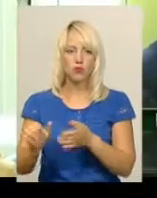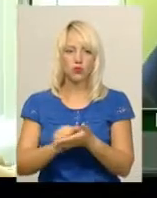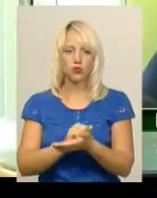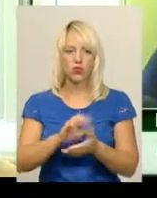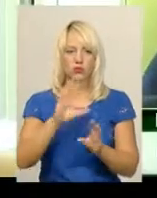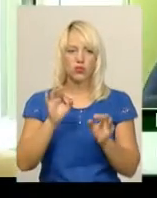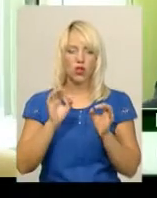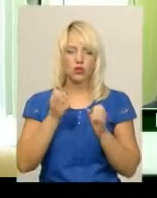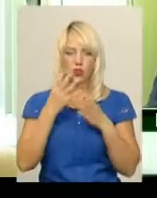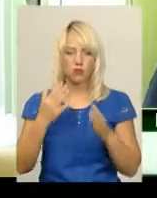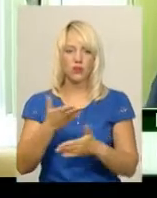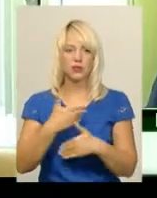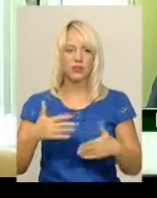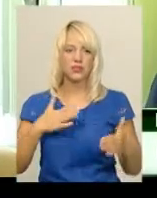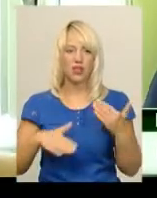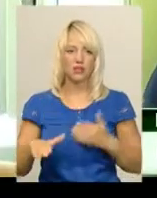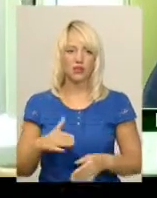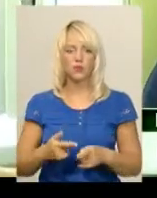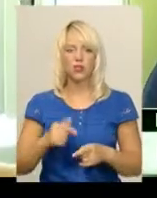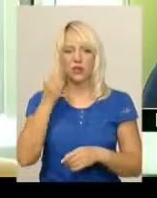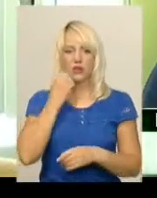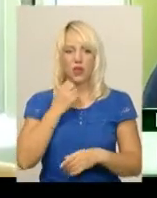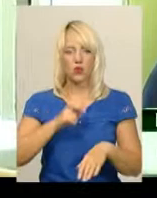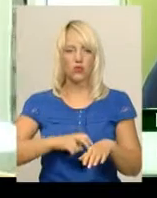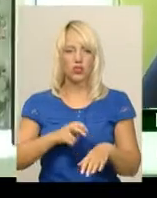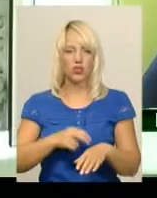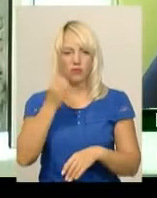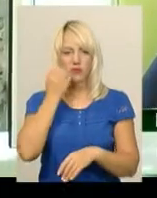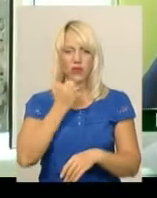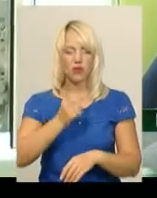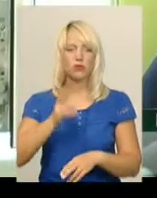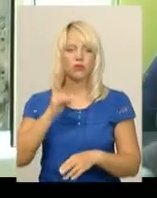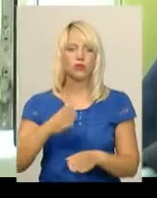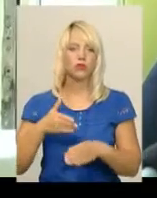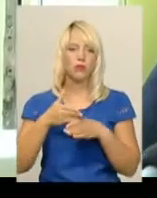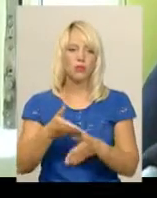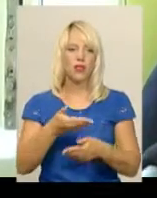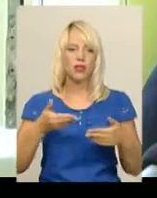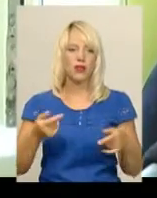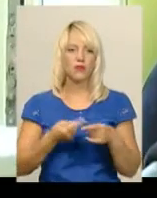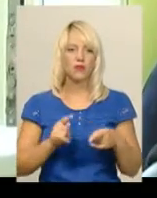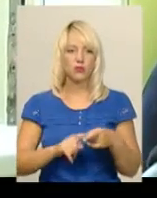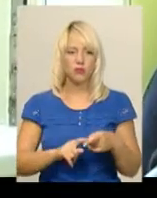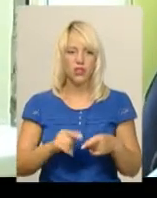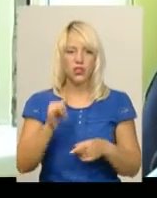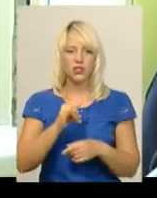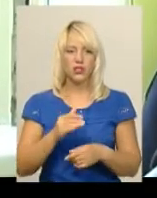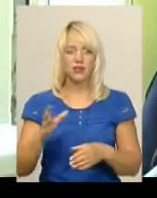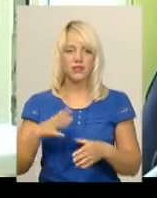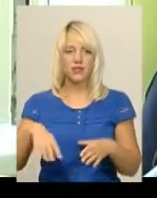все добре, ми задоволені. Дякуємо врачам, дякуємо тим, хто допомагав нам в цьому, з усіх сторон.